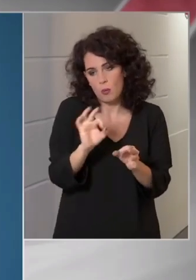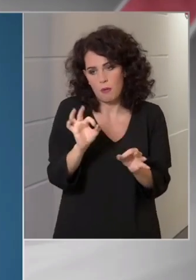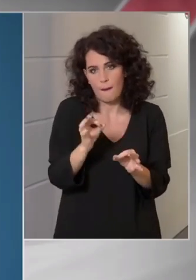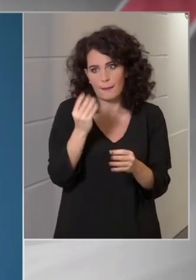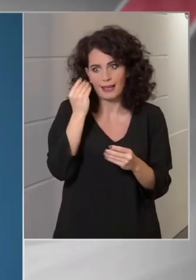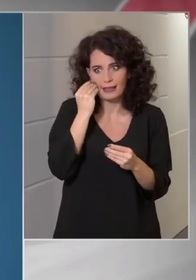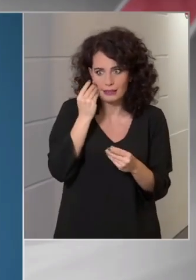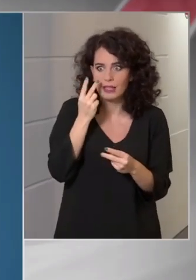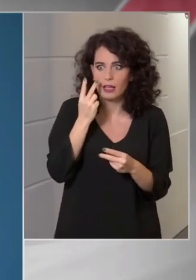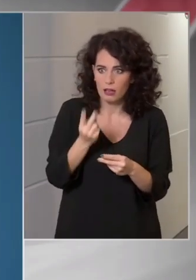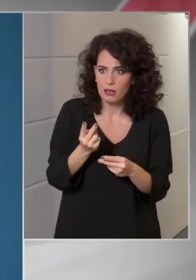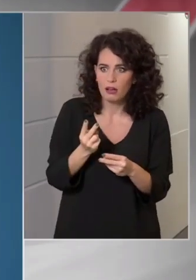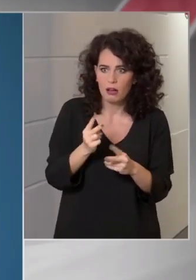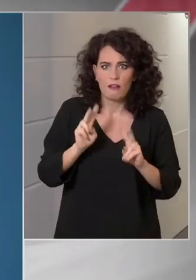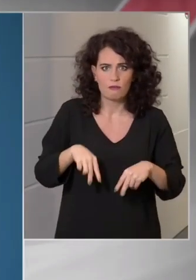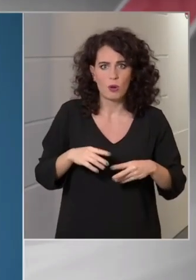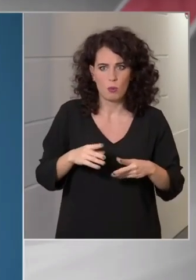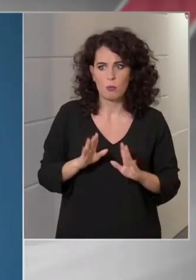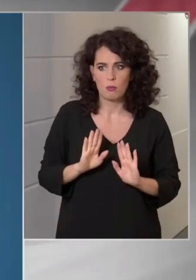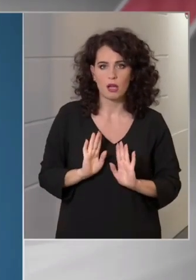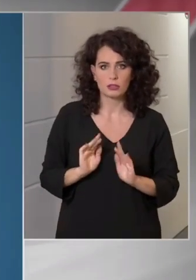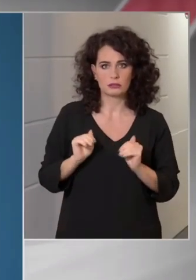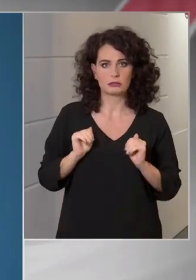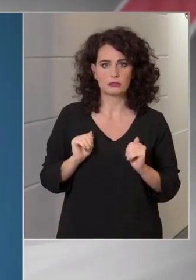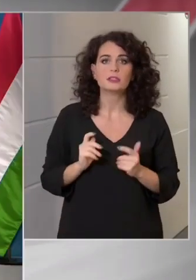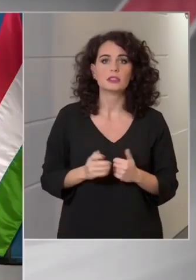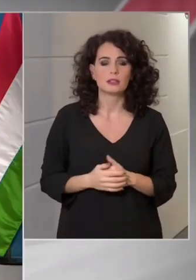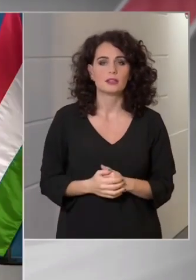azt kívánom, hogy ezt ne tapasztalja meg.